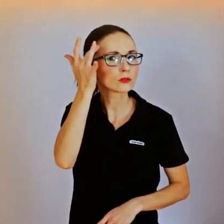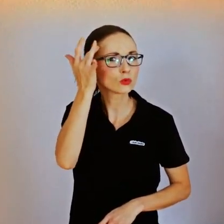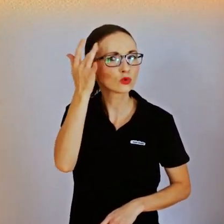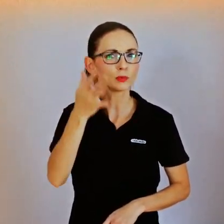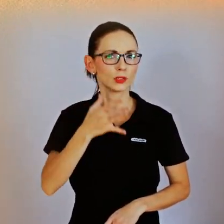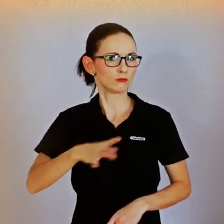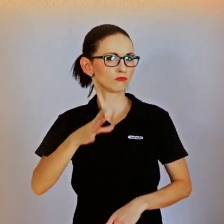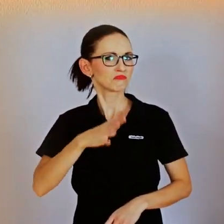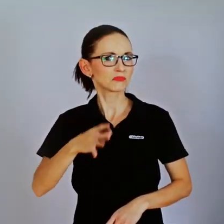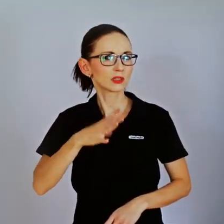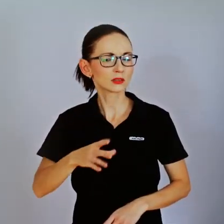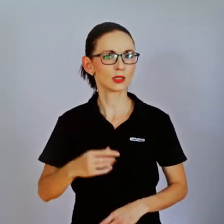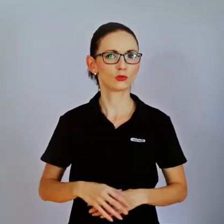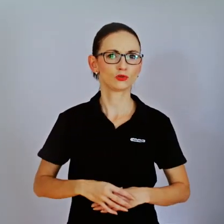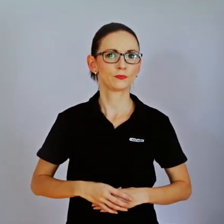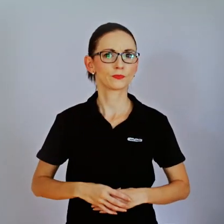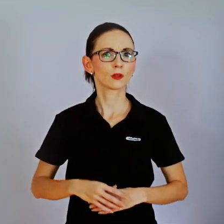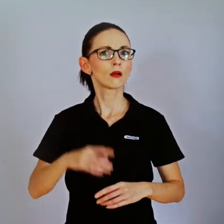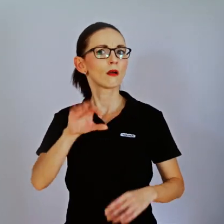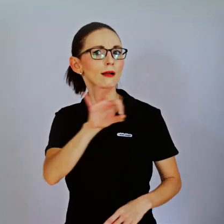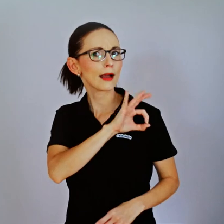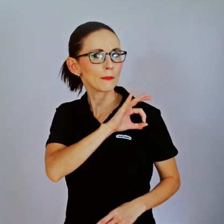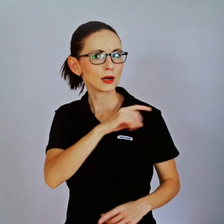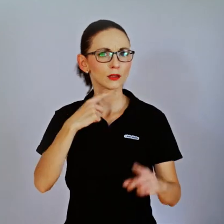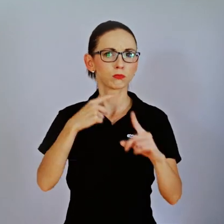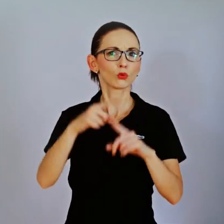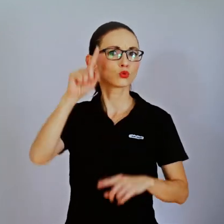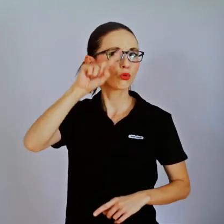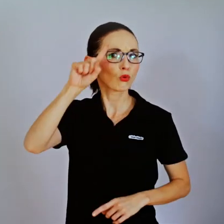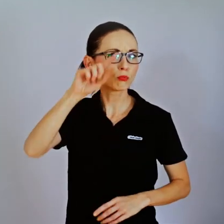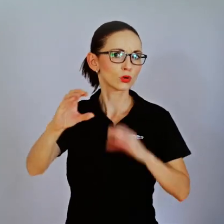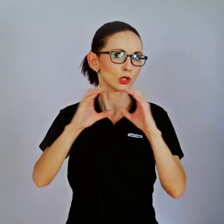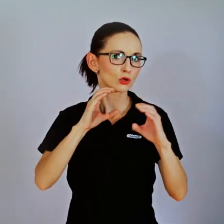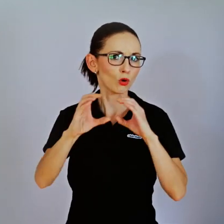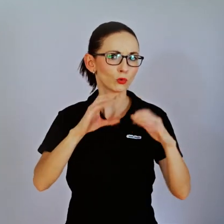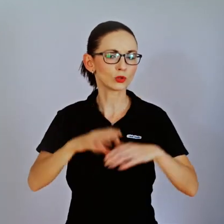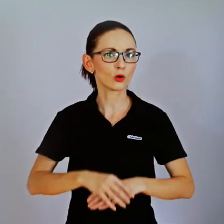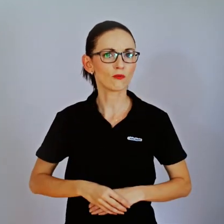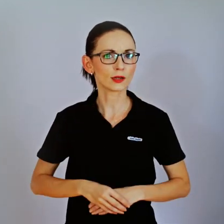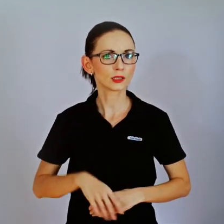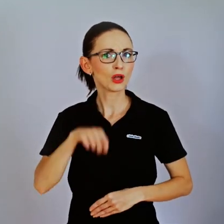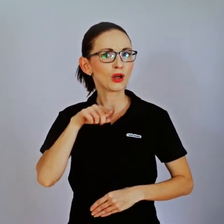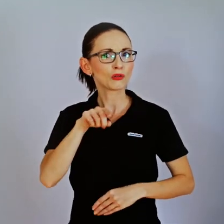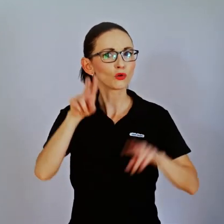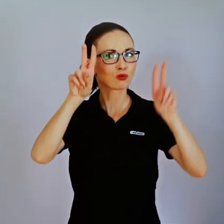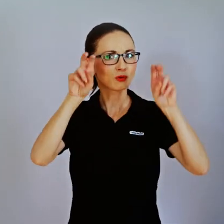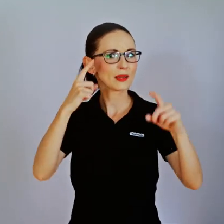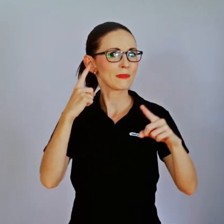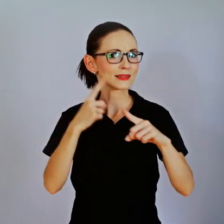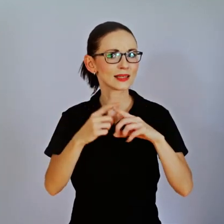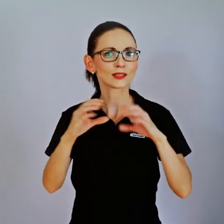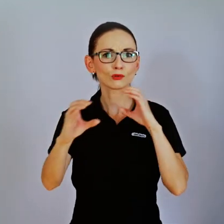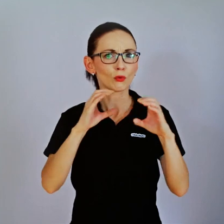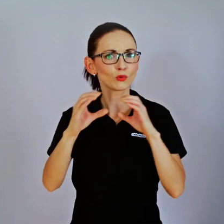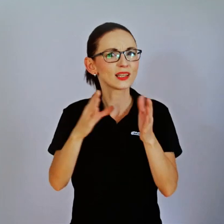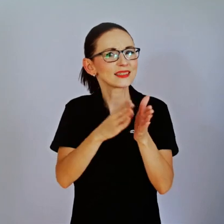možnosti tady vlastně jsou. Preto sa nevzdávajte a neváhajte o sexuálce a vašich stůžbách a potrebách hovoriť s vaším